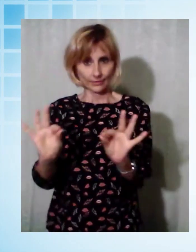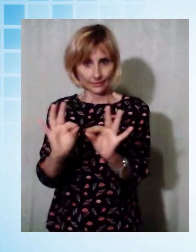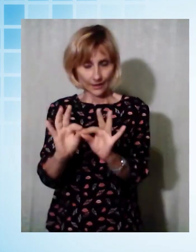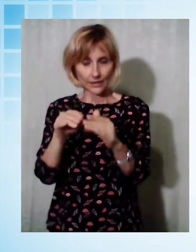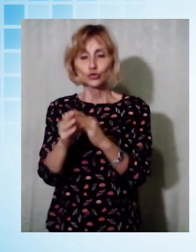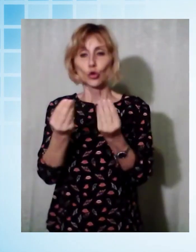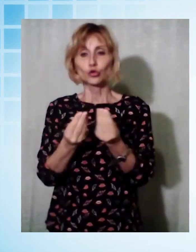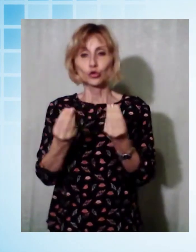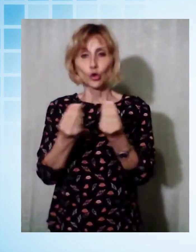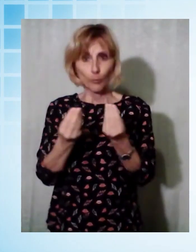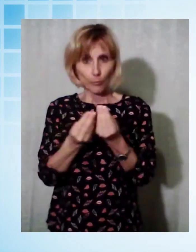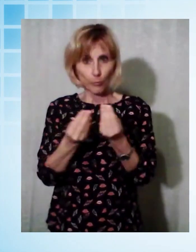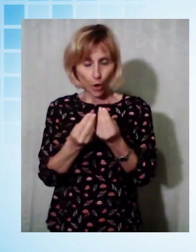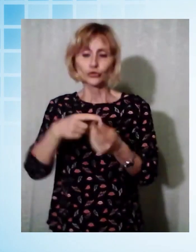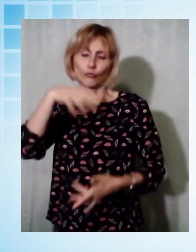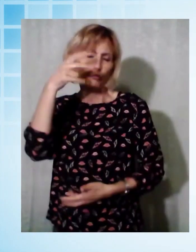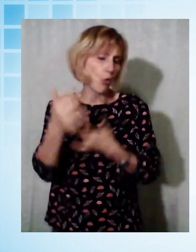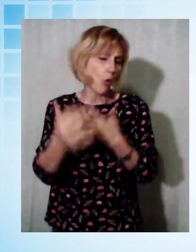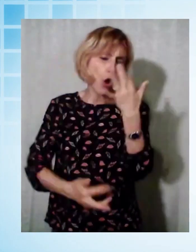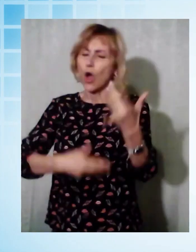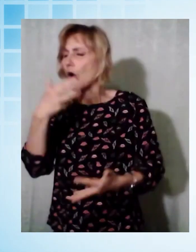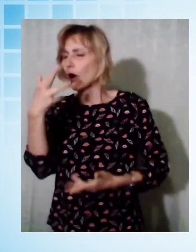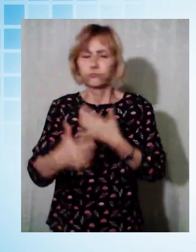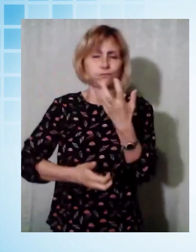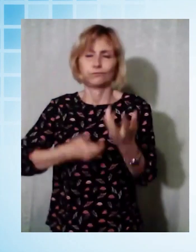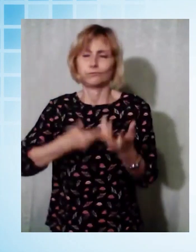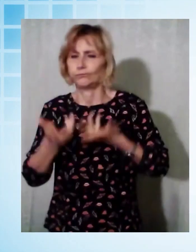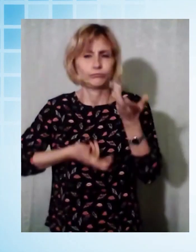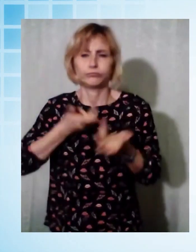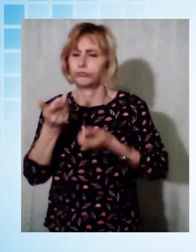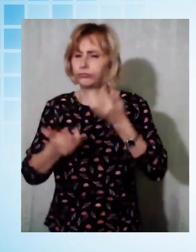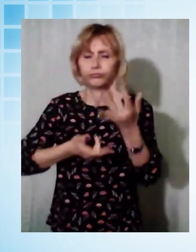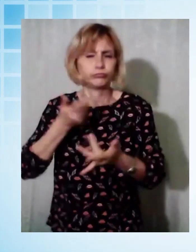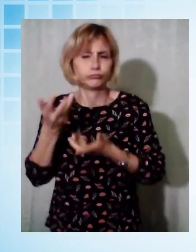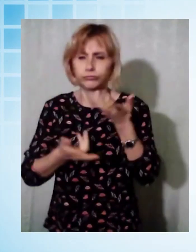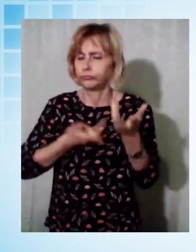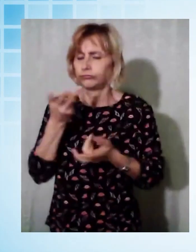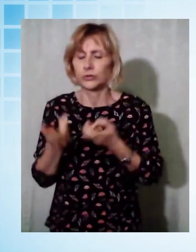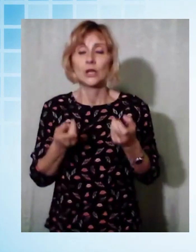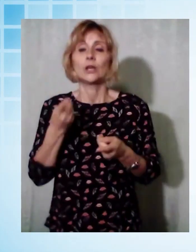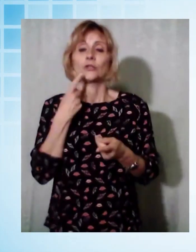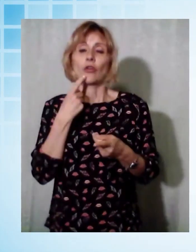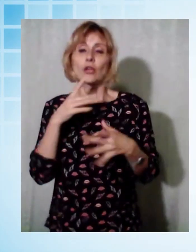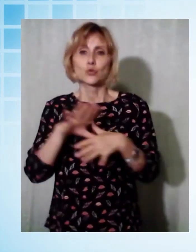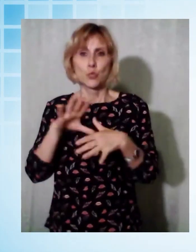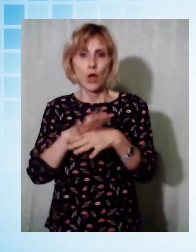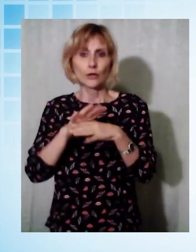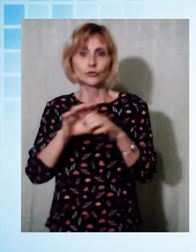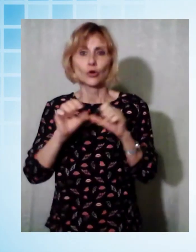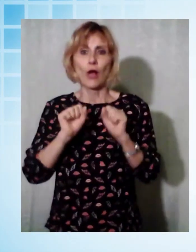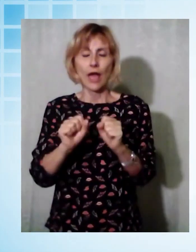sala operativa unificata della protezione regionale ha inviato sul posto squadre del volontariato antincendi boschivi e di operai